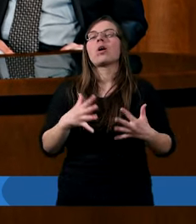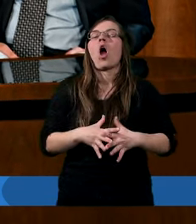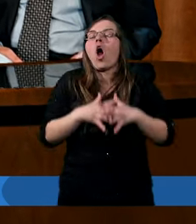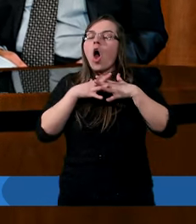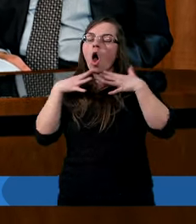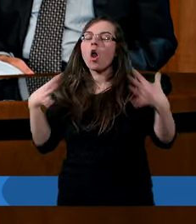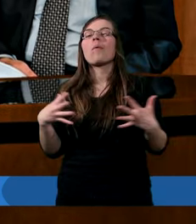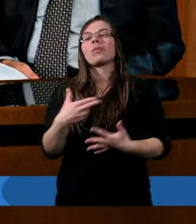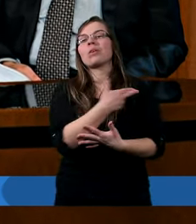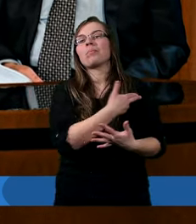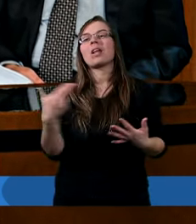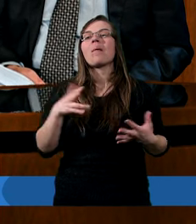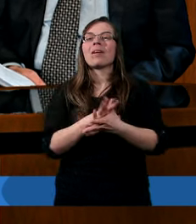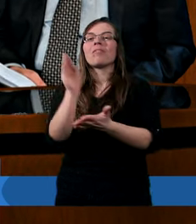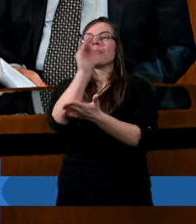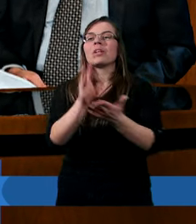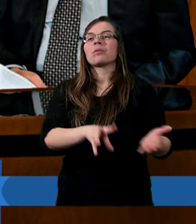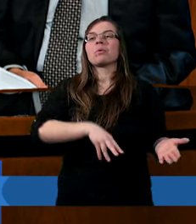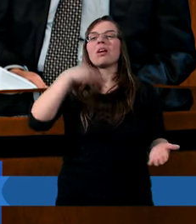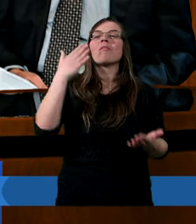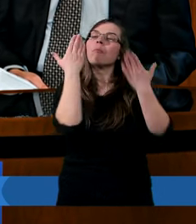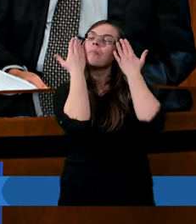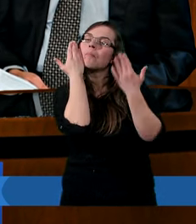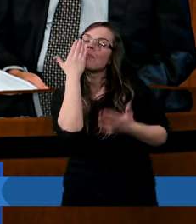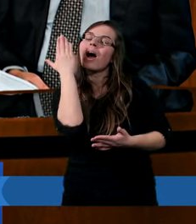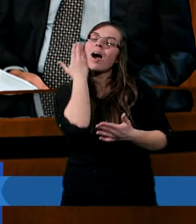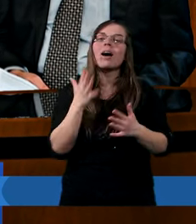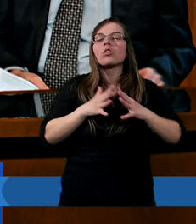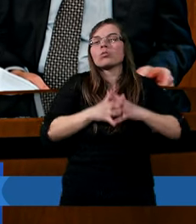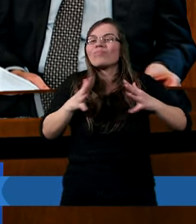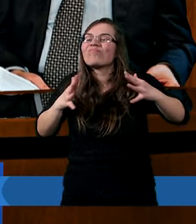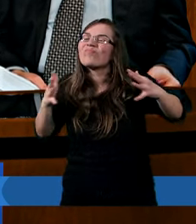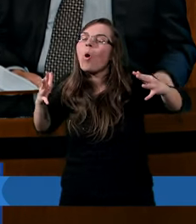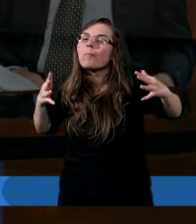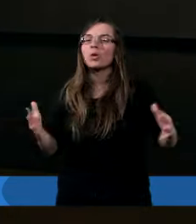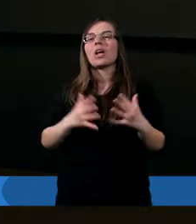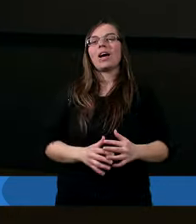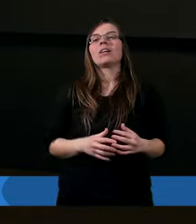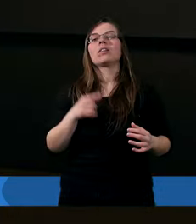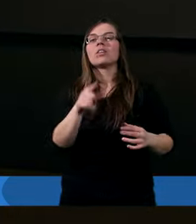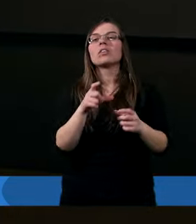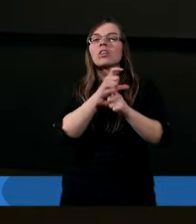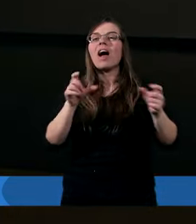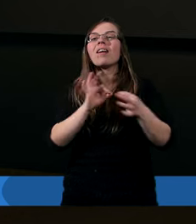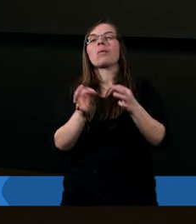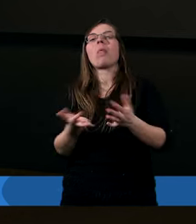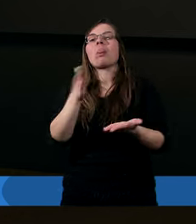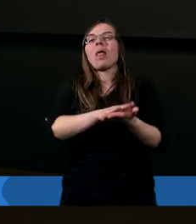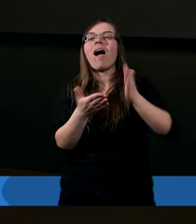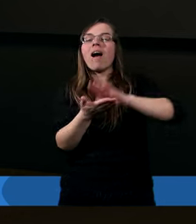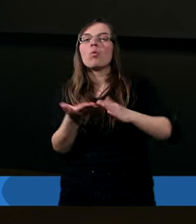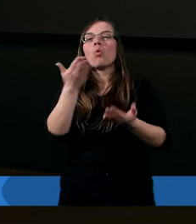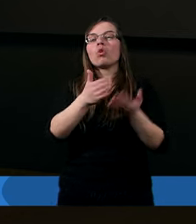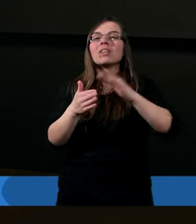olbrzymi temat w Piśmie Świętym. Bardzo rozbudowany. A nawet w czasie, gdybyśmy nałożyli,